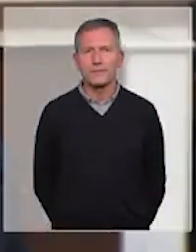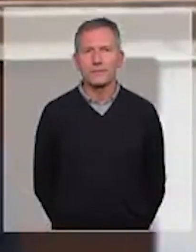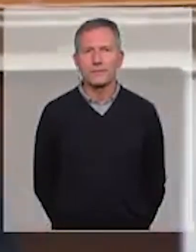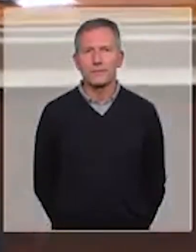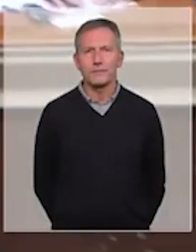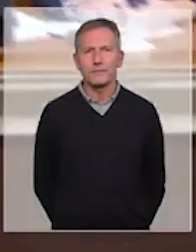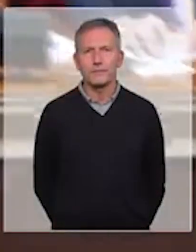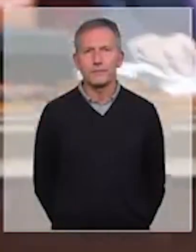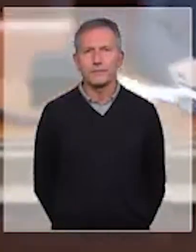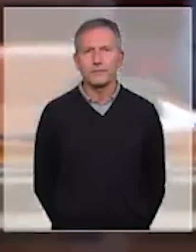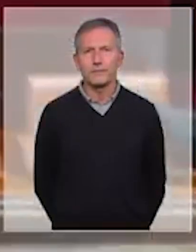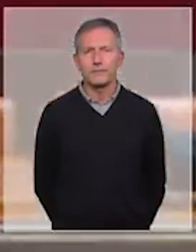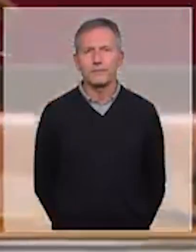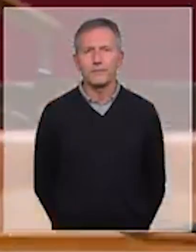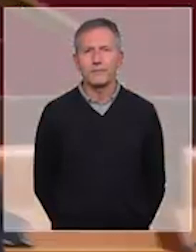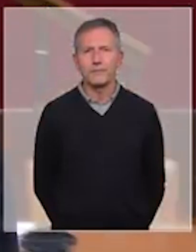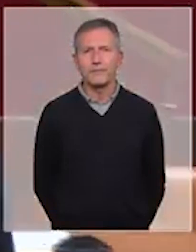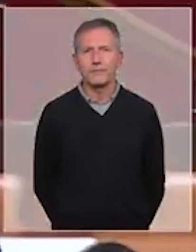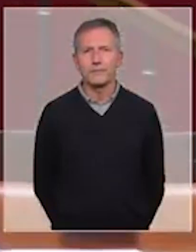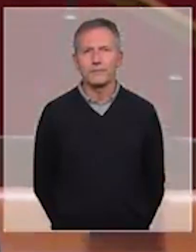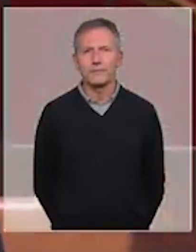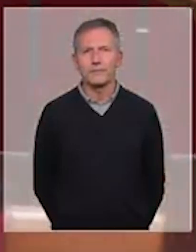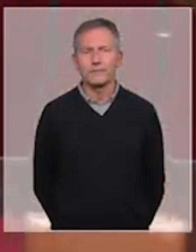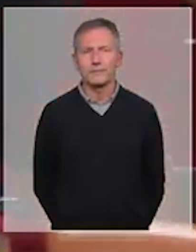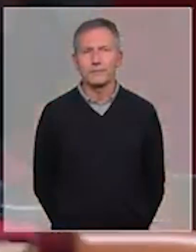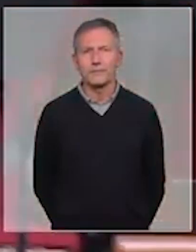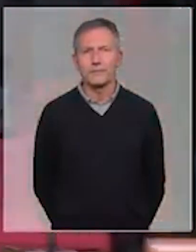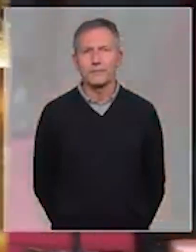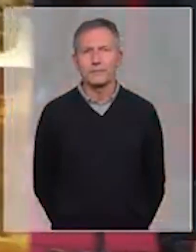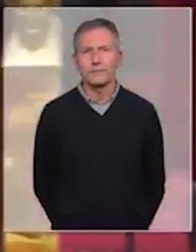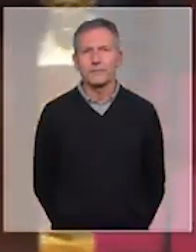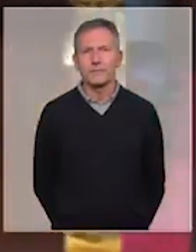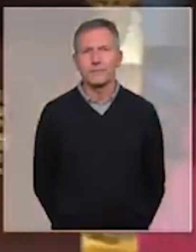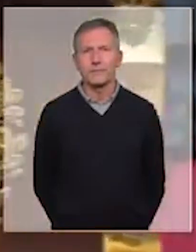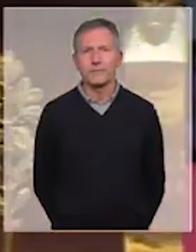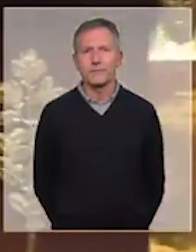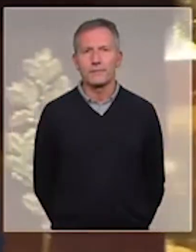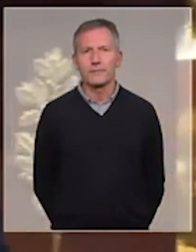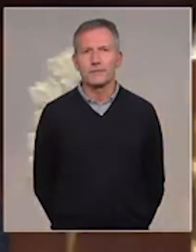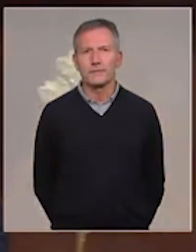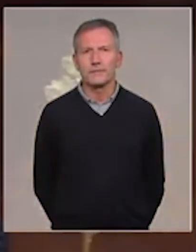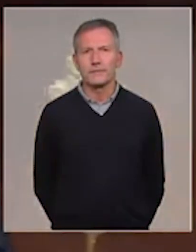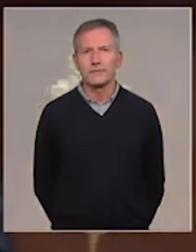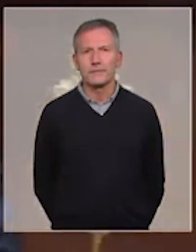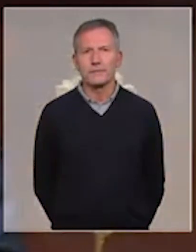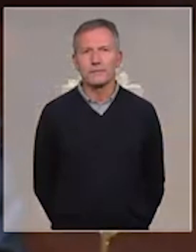C'est déjà terminé. C'est OK. C'est OK.